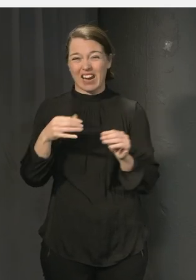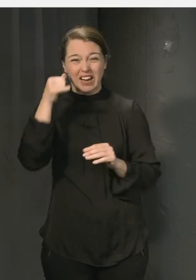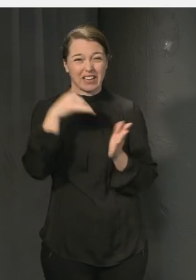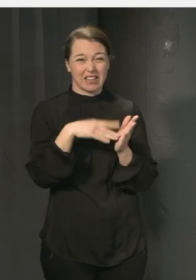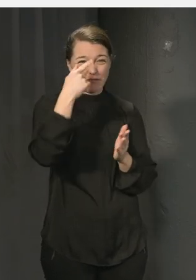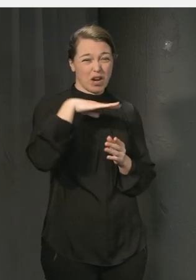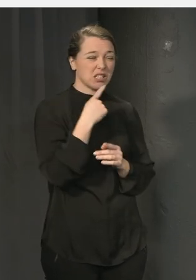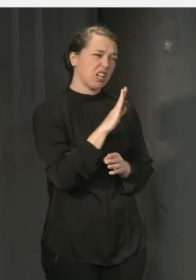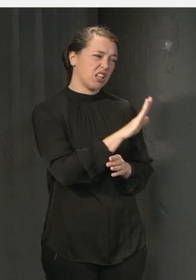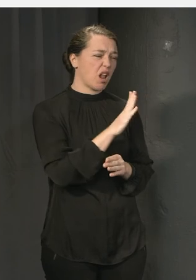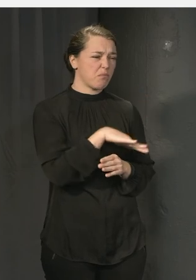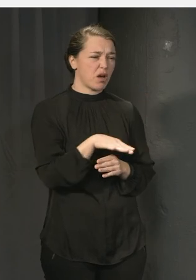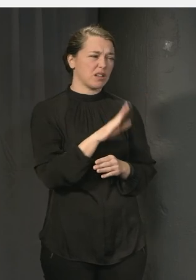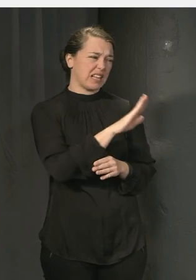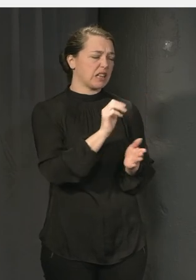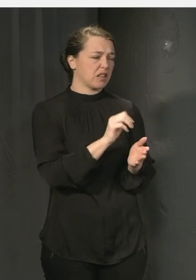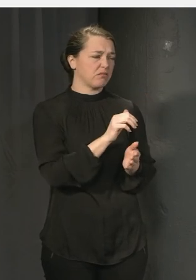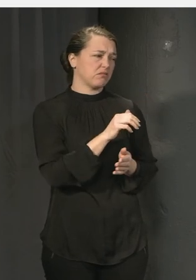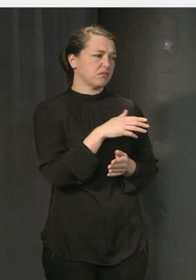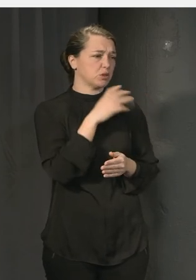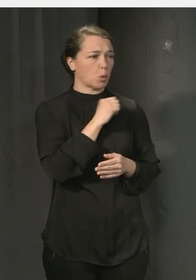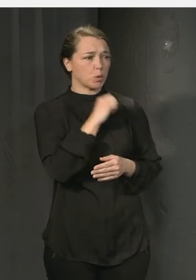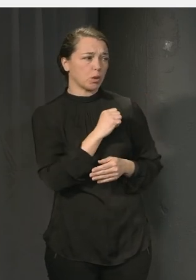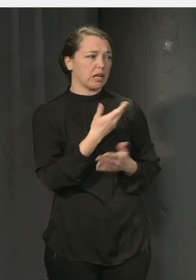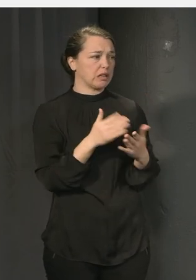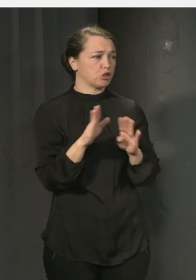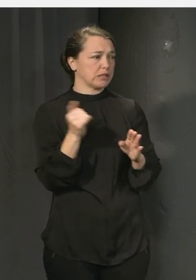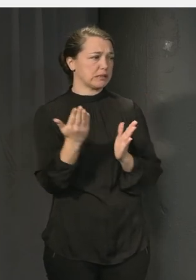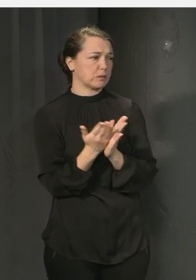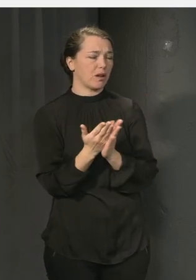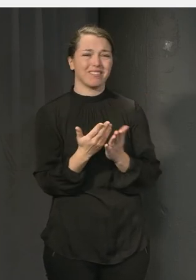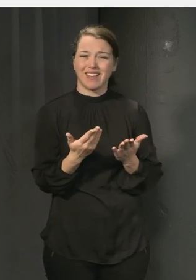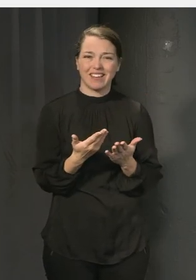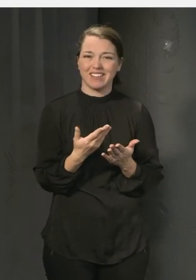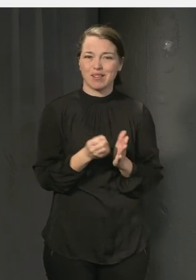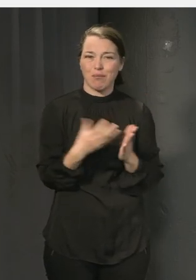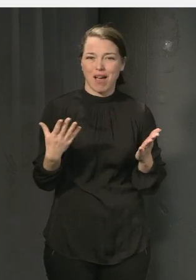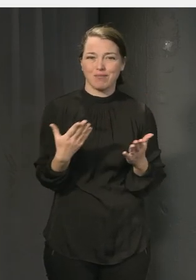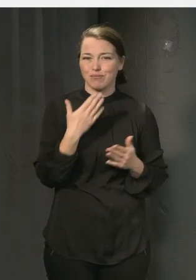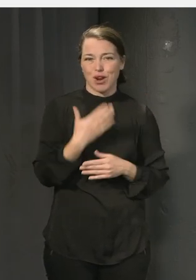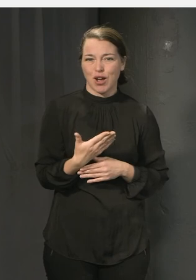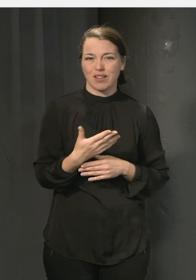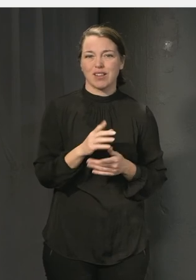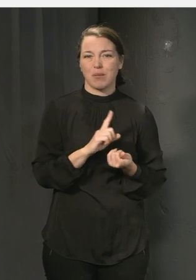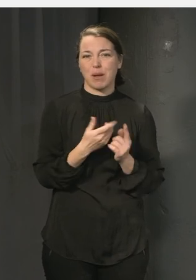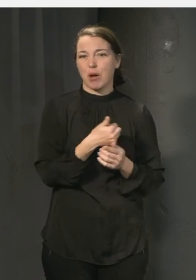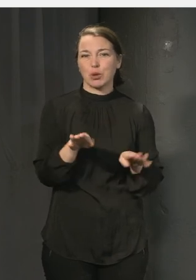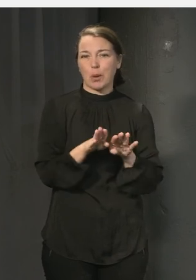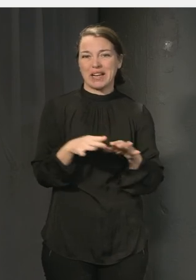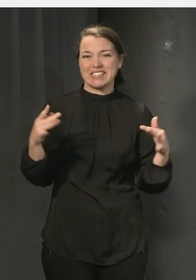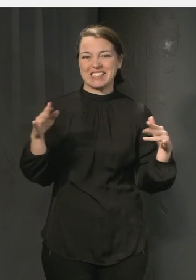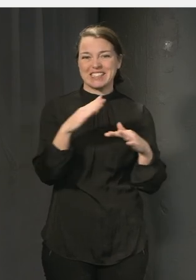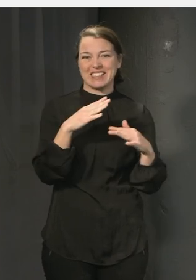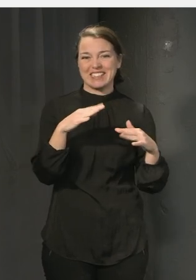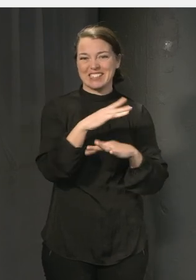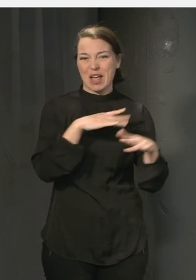det har vi sett att det leder inte till att det blir bättre i skolan det leder snarare till att det blir dålig stämning mellan skola och hem och de